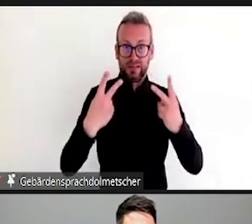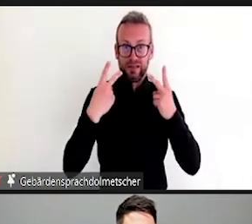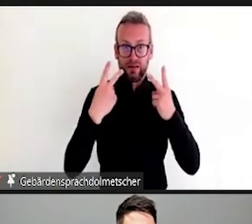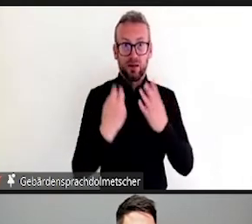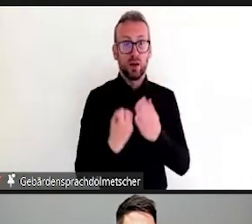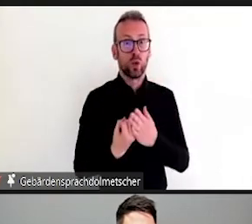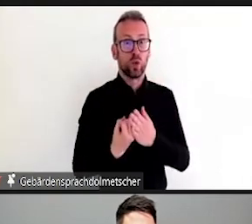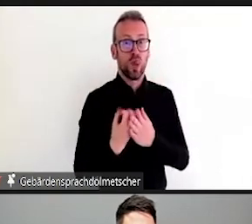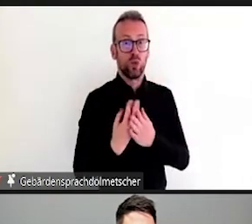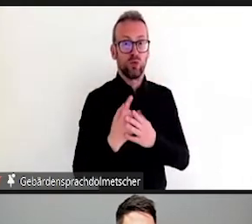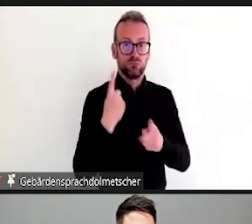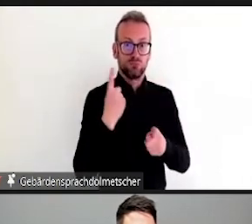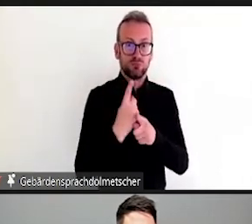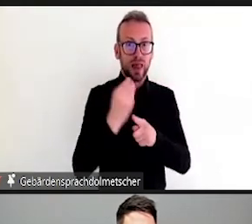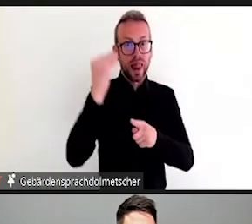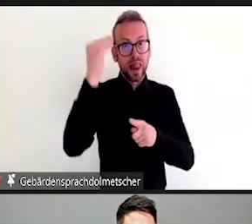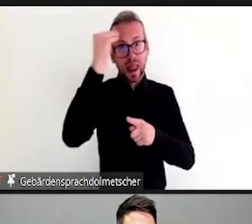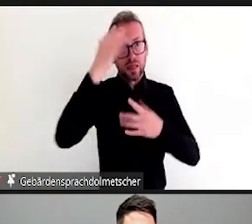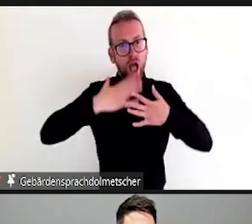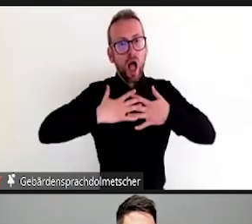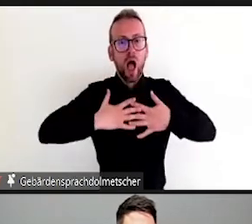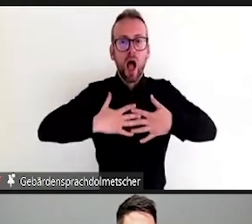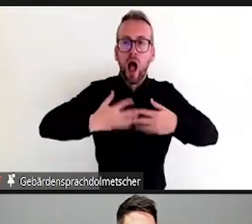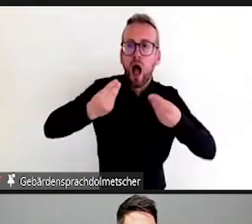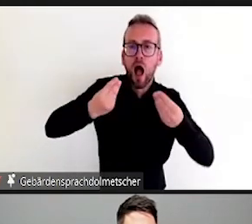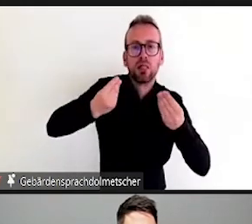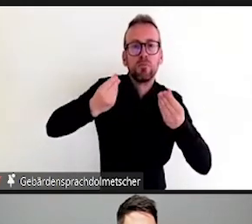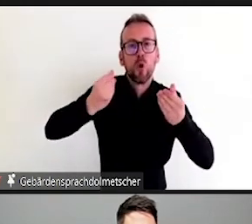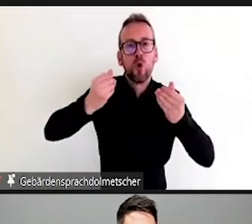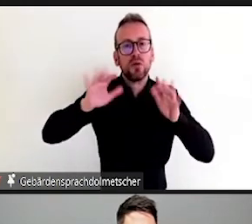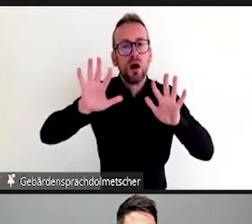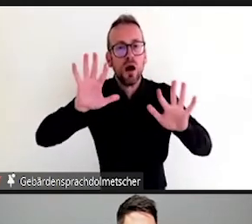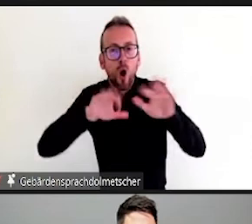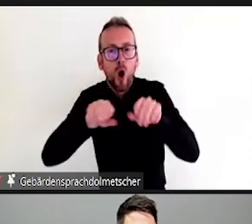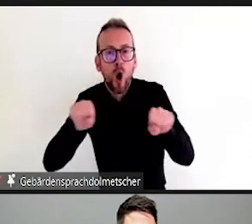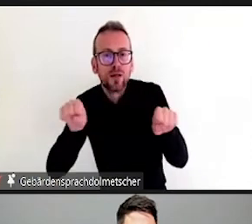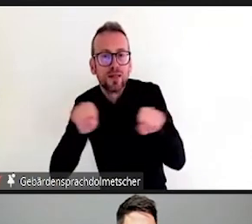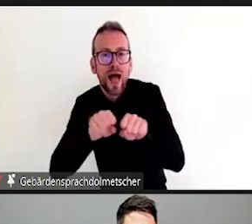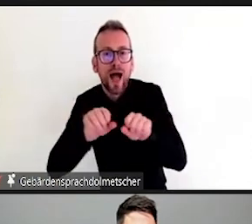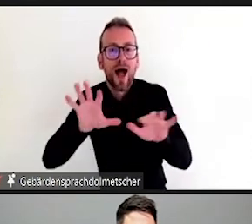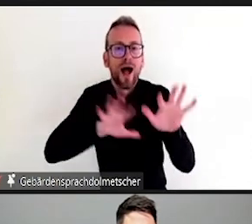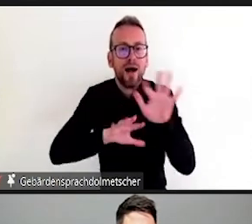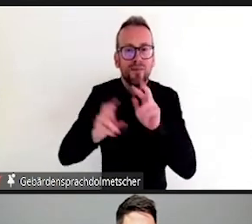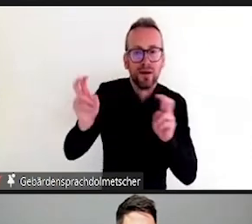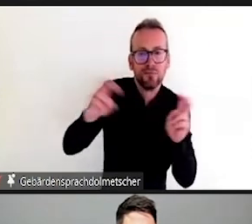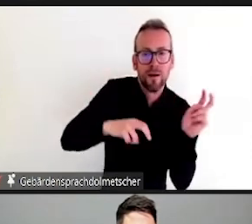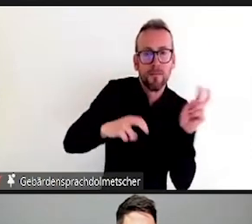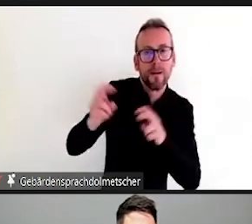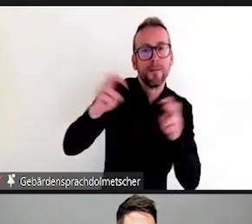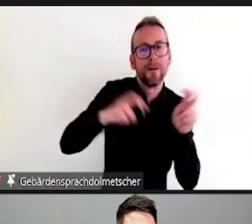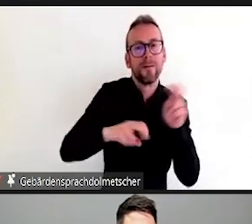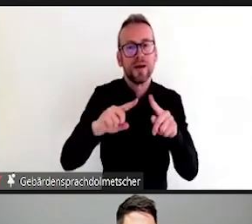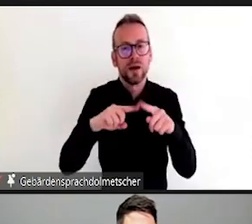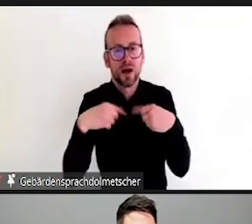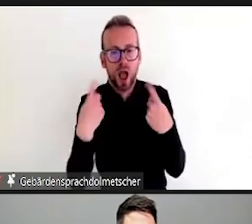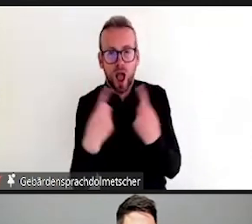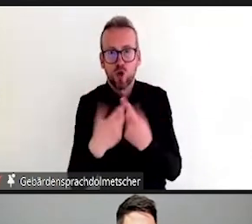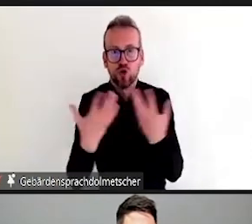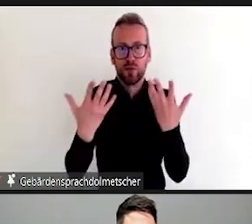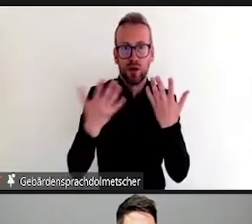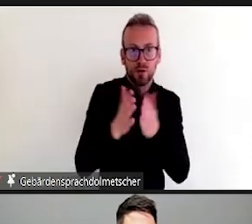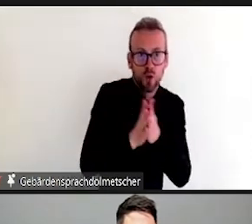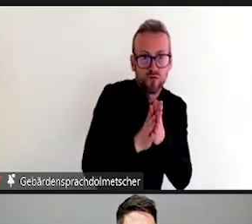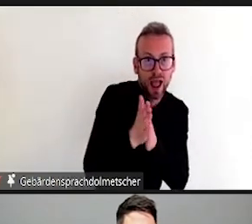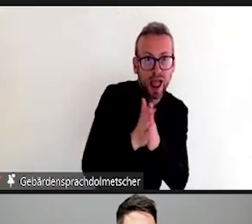Jetzt könnte man natürlich sagen, man könnte ja auch die klusive Lernvoraussetzungen vorab einfach direkt abfragen, auch